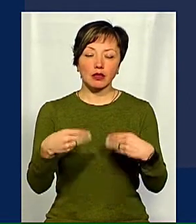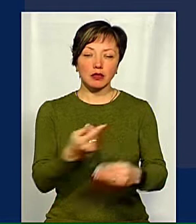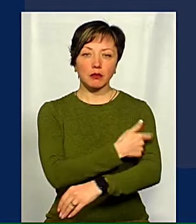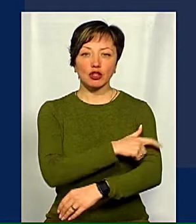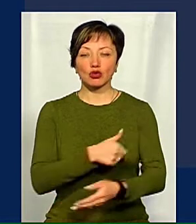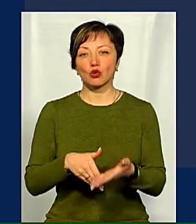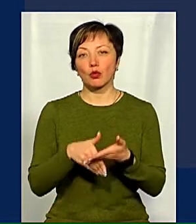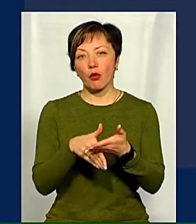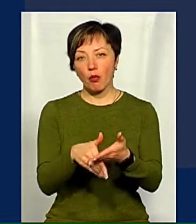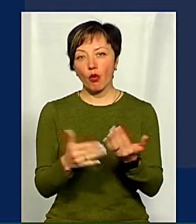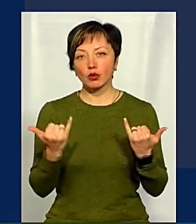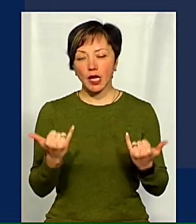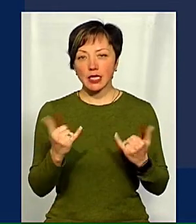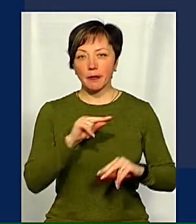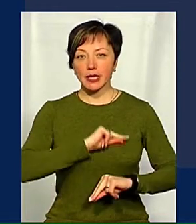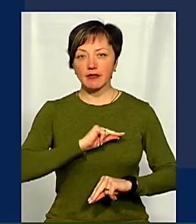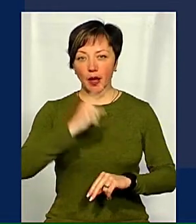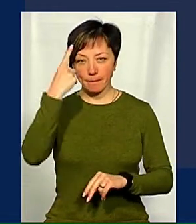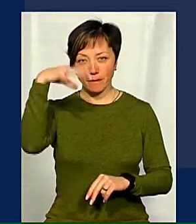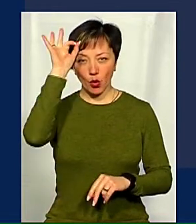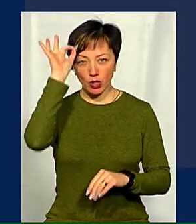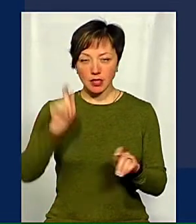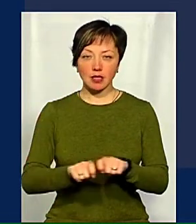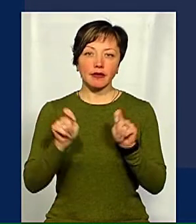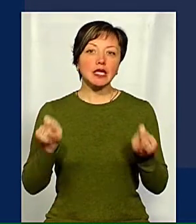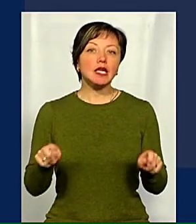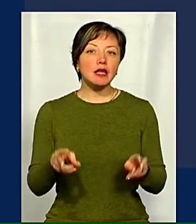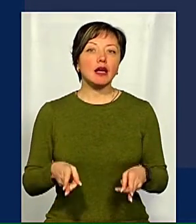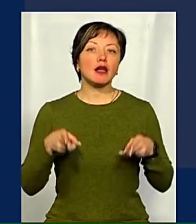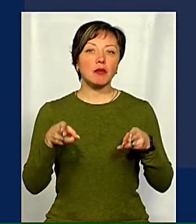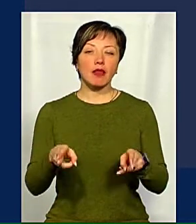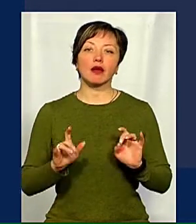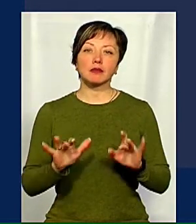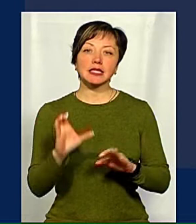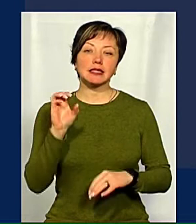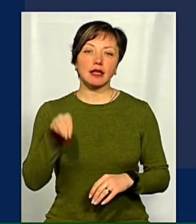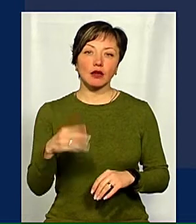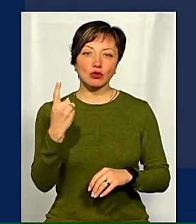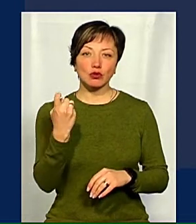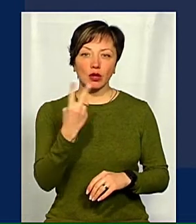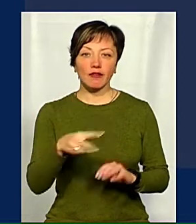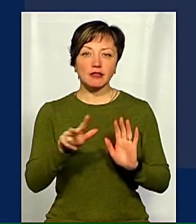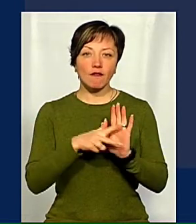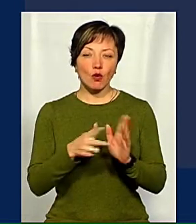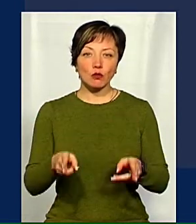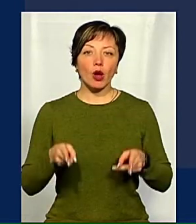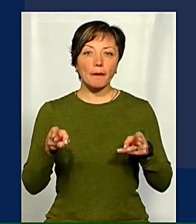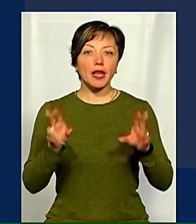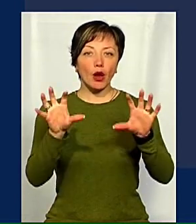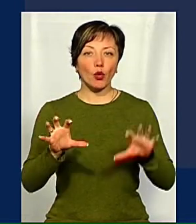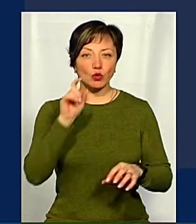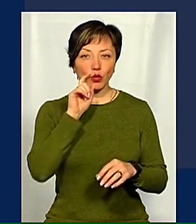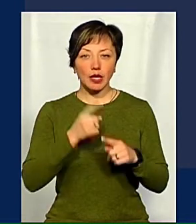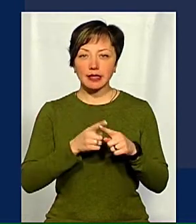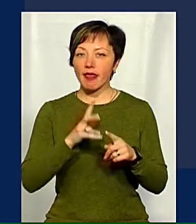медичну допомогу. Наразі працівники поліції відкрили кримінальне провадження за статтею 128 Кримінального кодексу України.